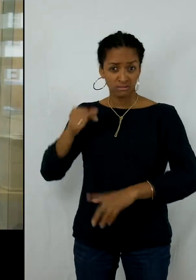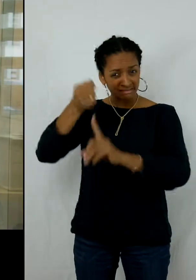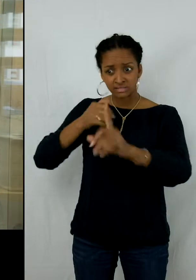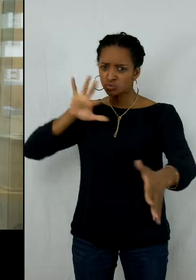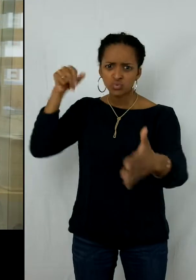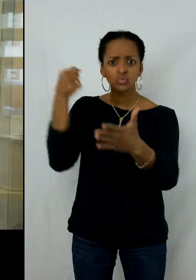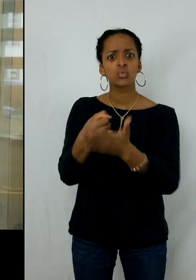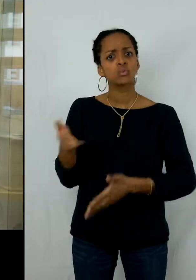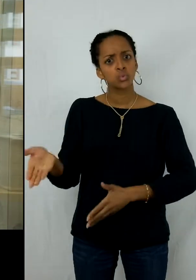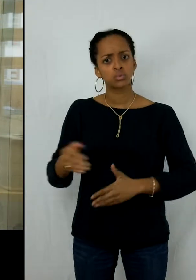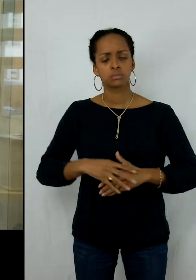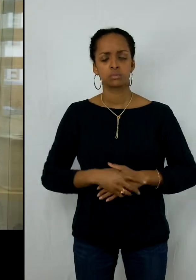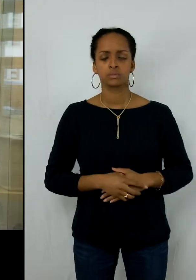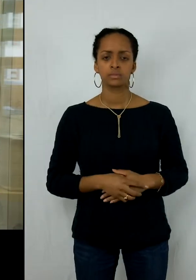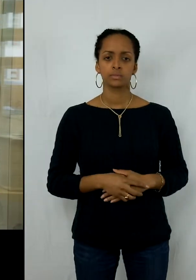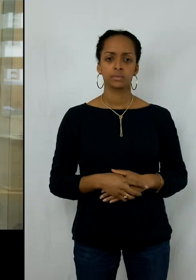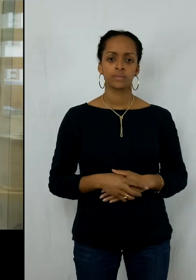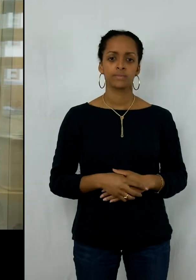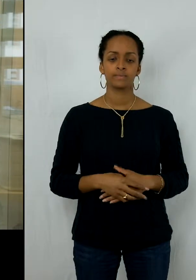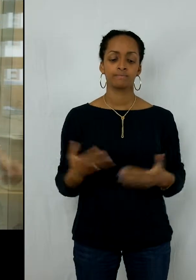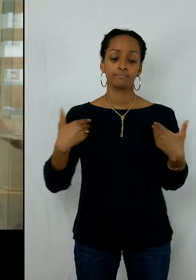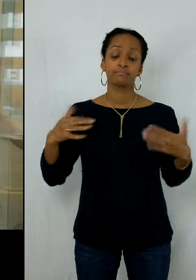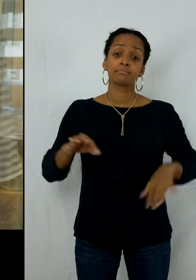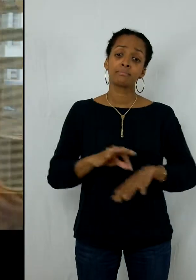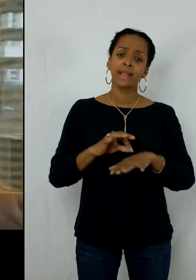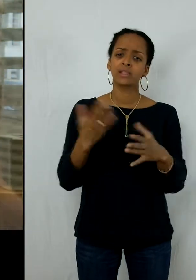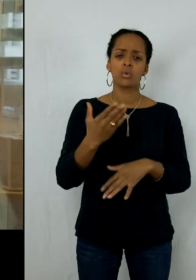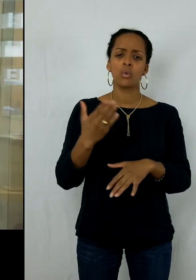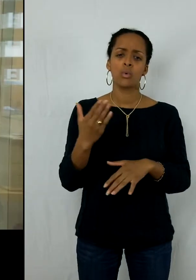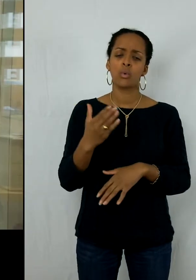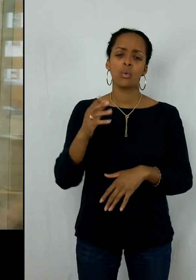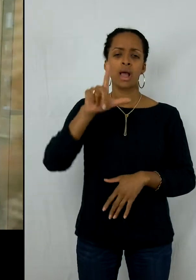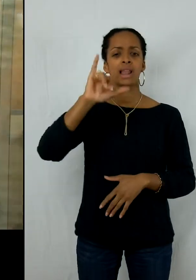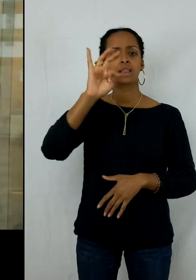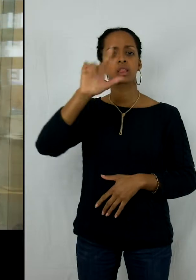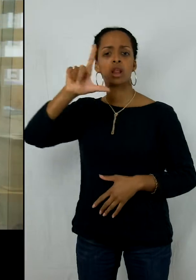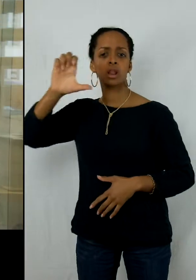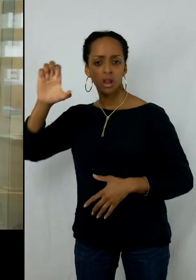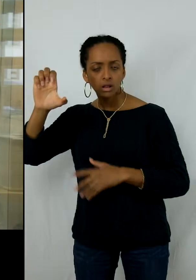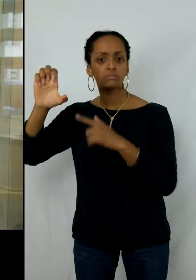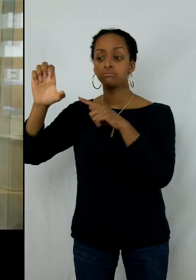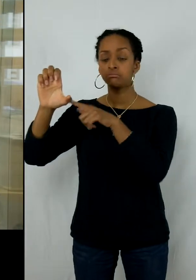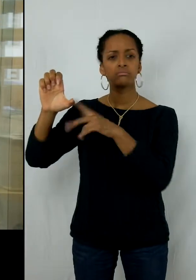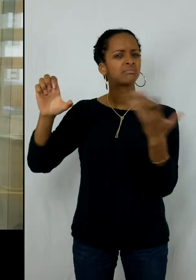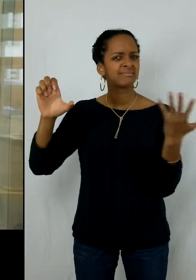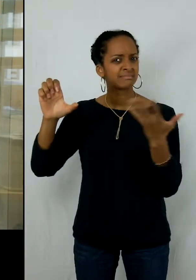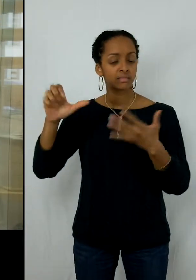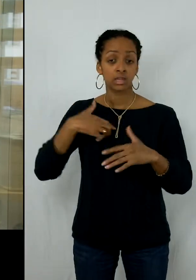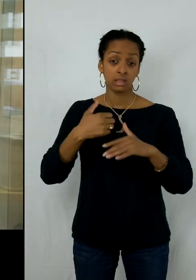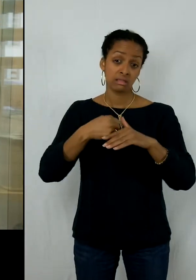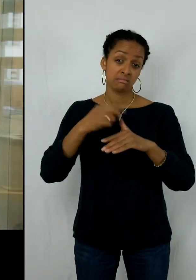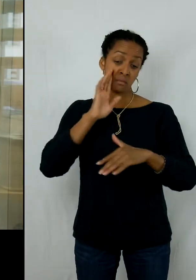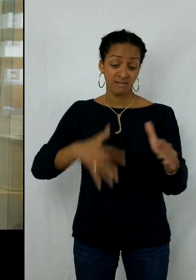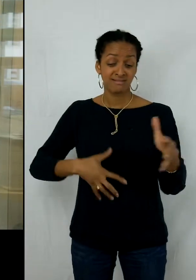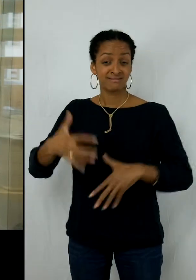Ma maladie, c'est le syndrome de Little... Ça vient d'une naissance prématurée, donc c'est surtout porté sur les membres